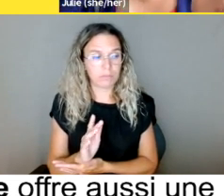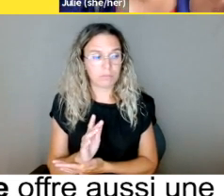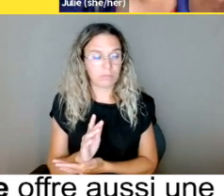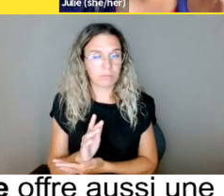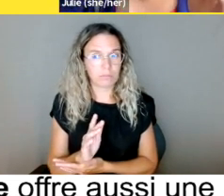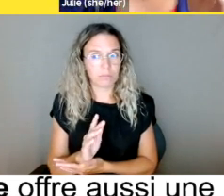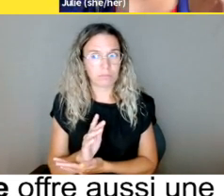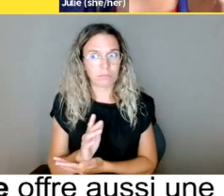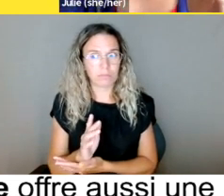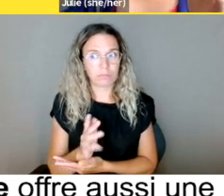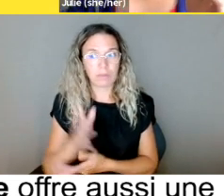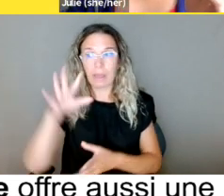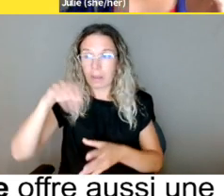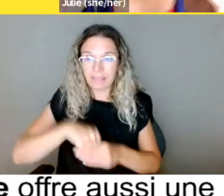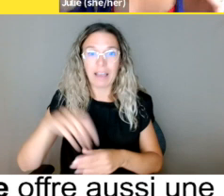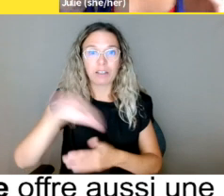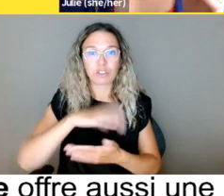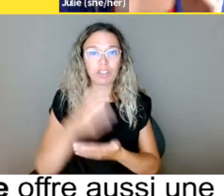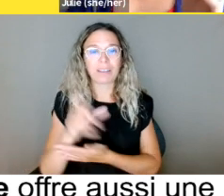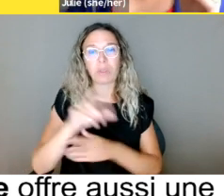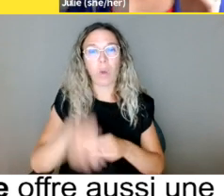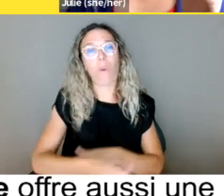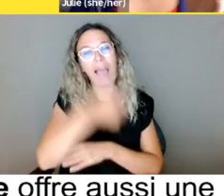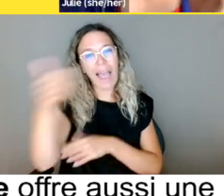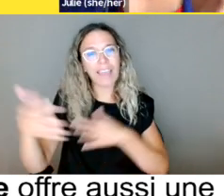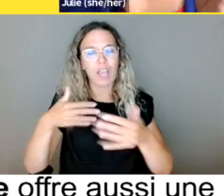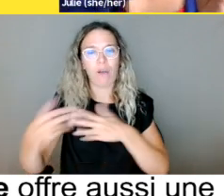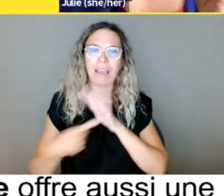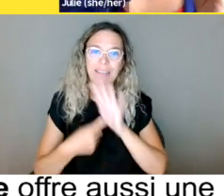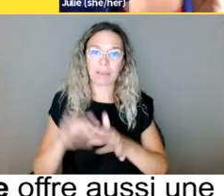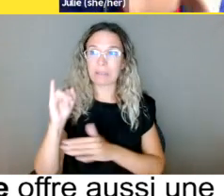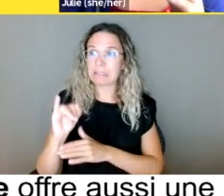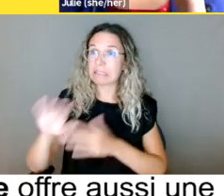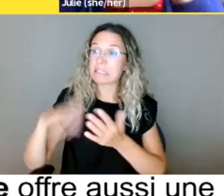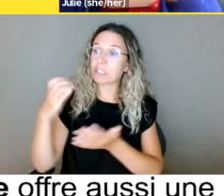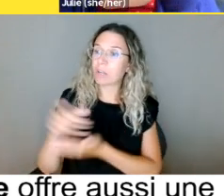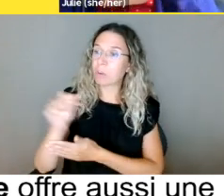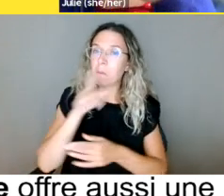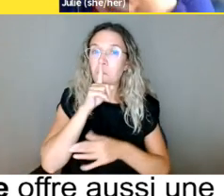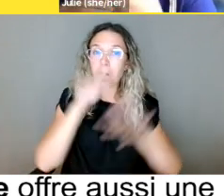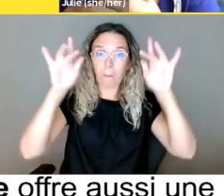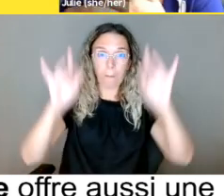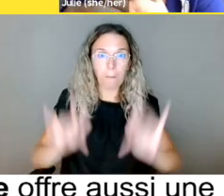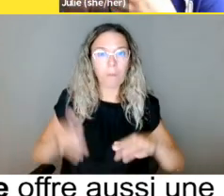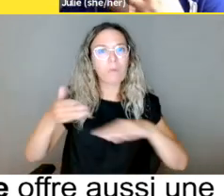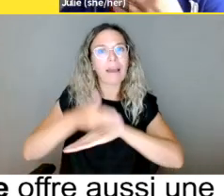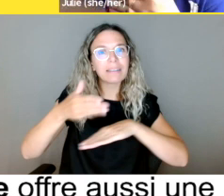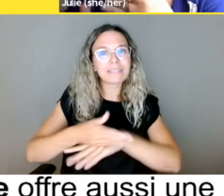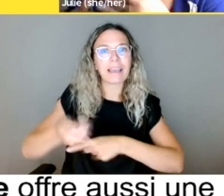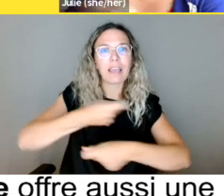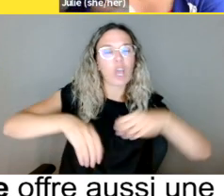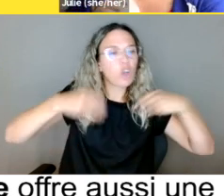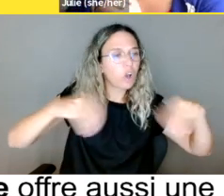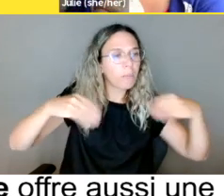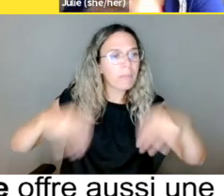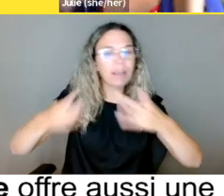affecté un de vos droits qui est numéré ailleurs dans